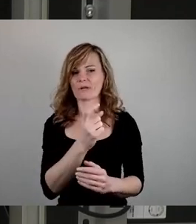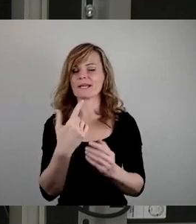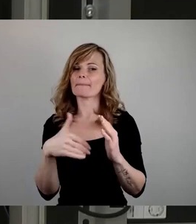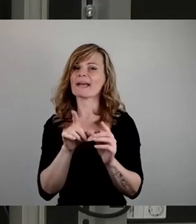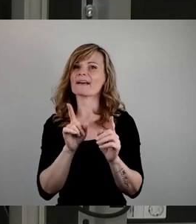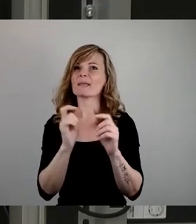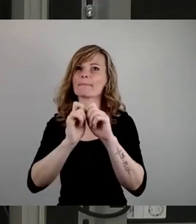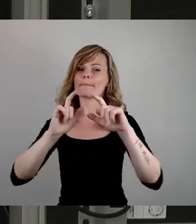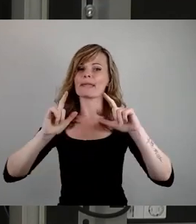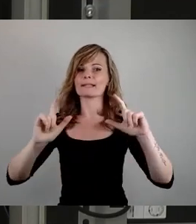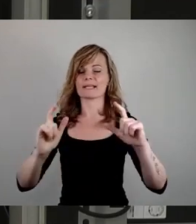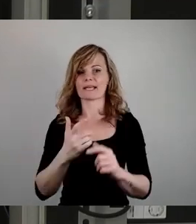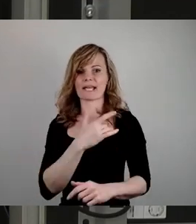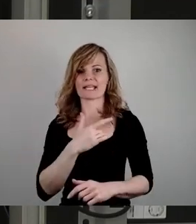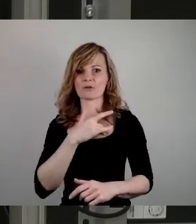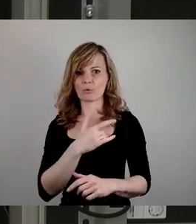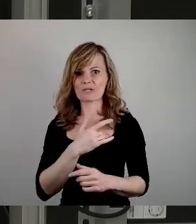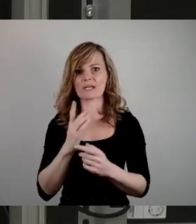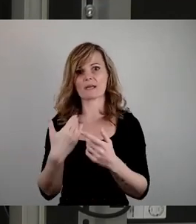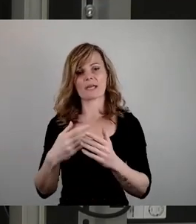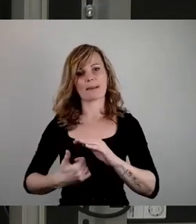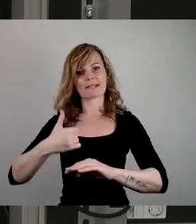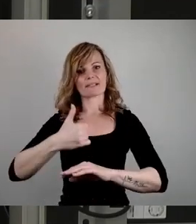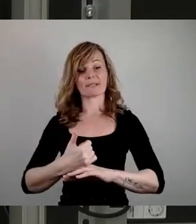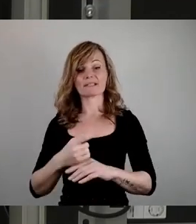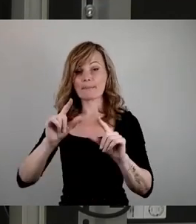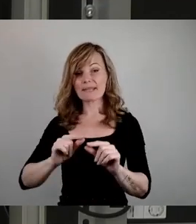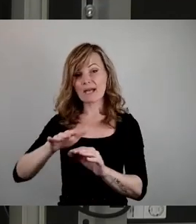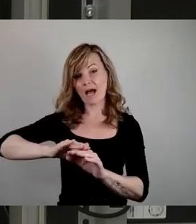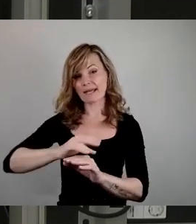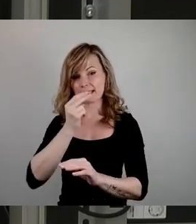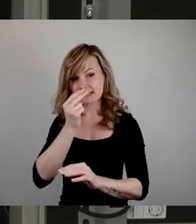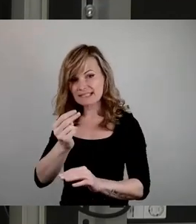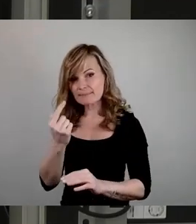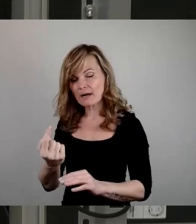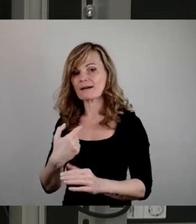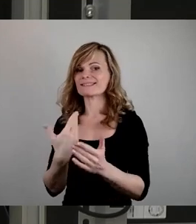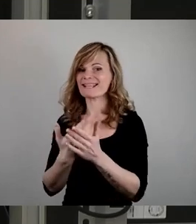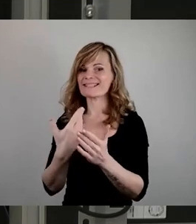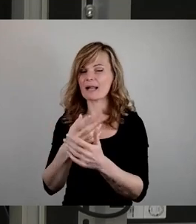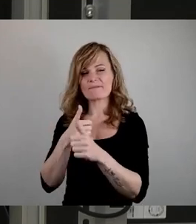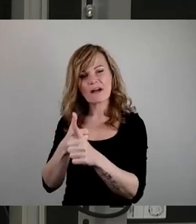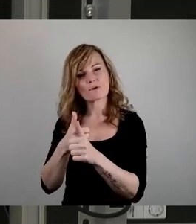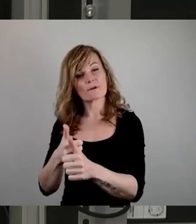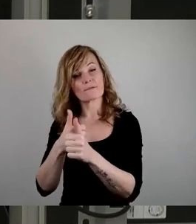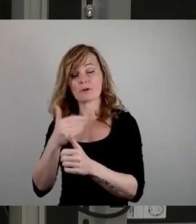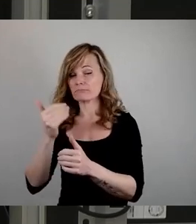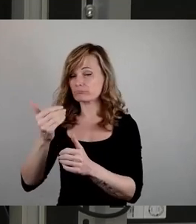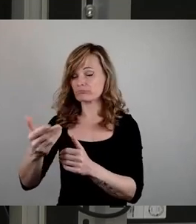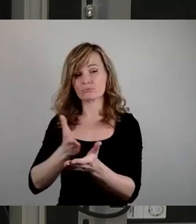emanzipiert ambitionierten Minderheit sichtbar, die auch deshalb immer wieder Verfolgung ausgesetzt war und ist.